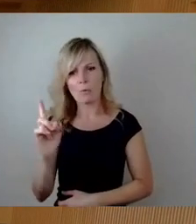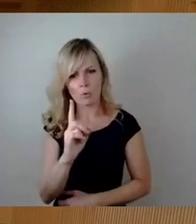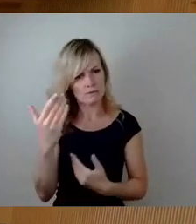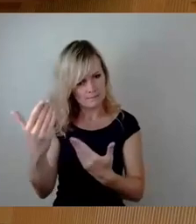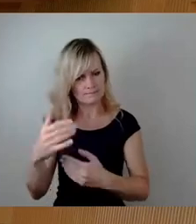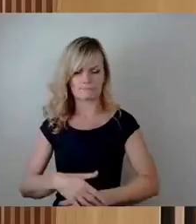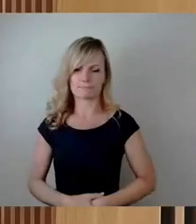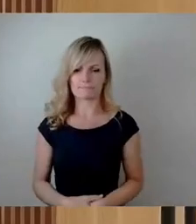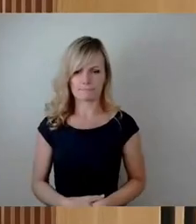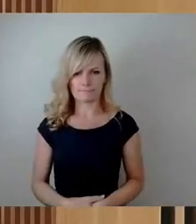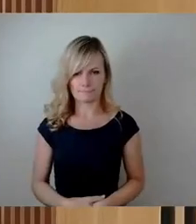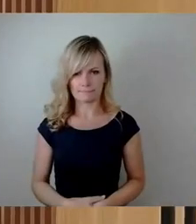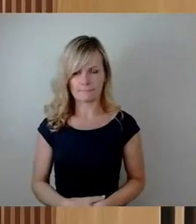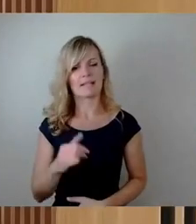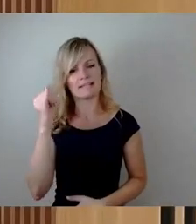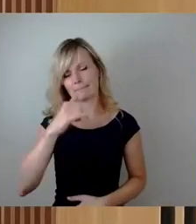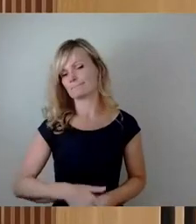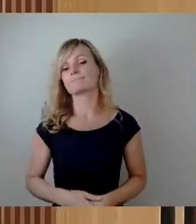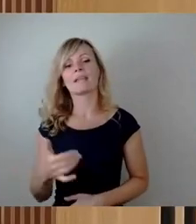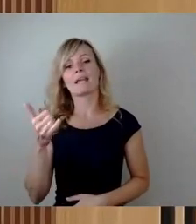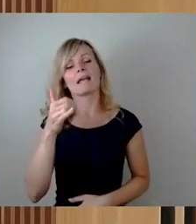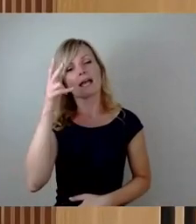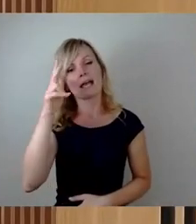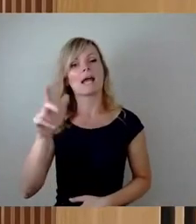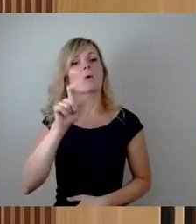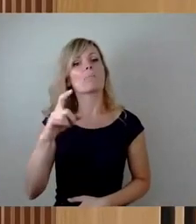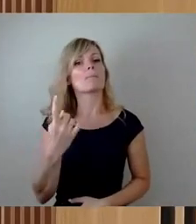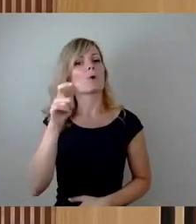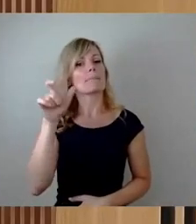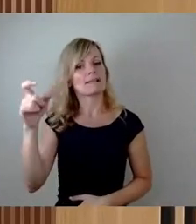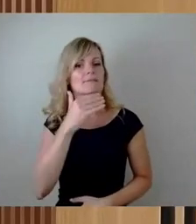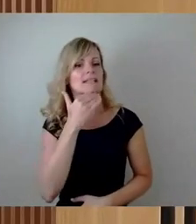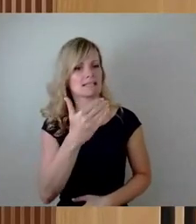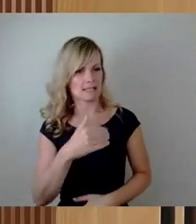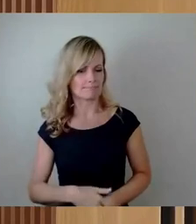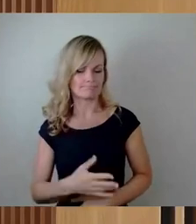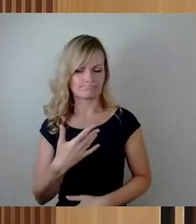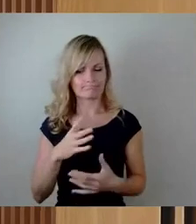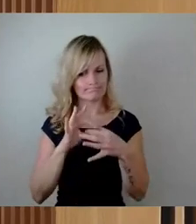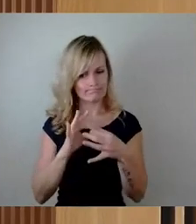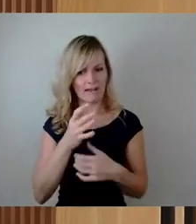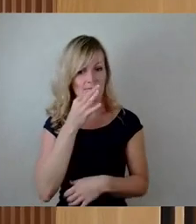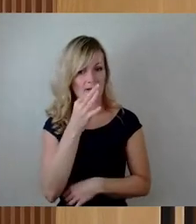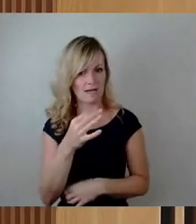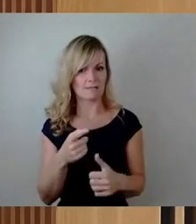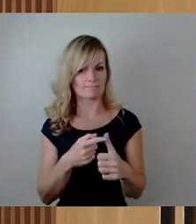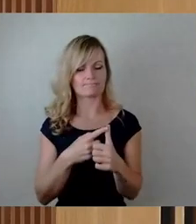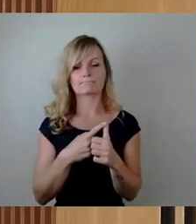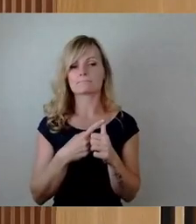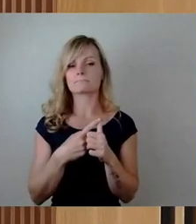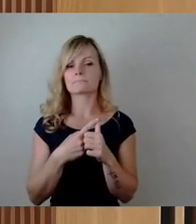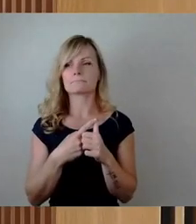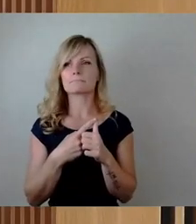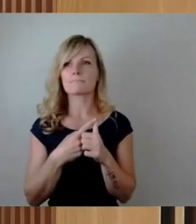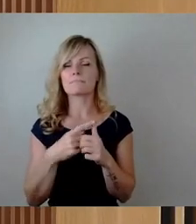dran. Ja, Herr Oberbürgermeister, vielen Dank. Ich hatte mal eine Frage zu den geplanten